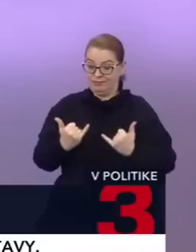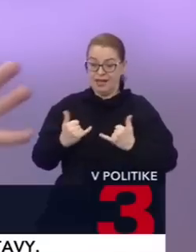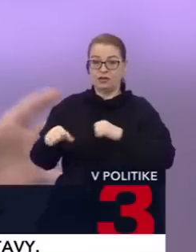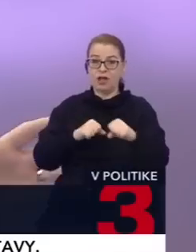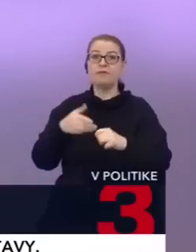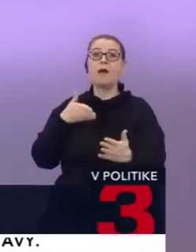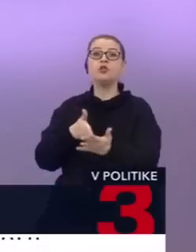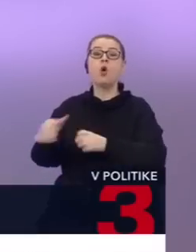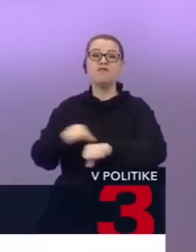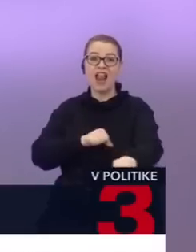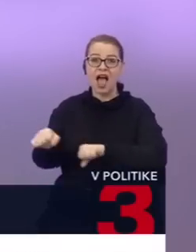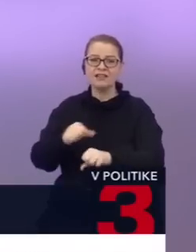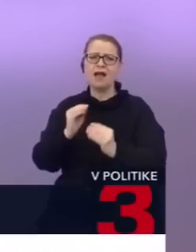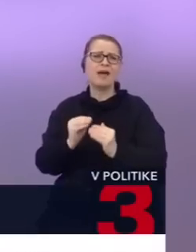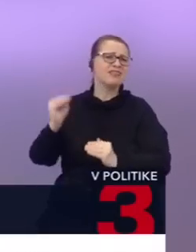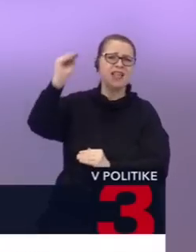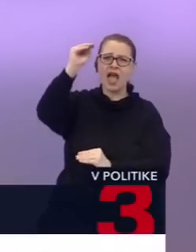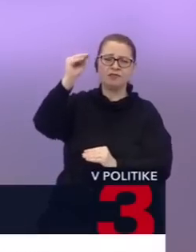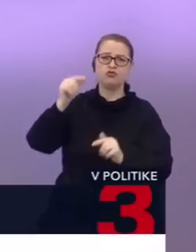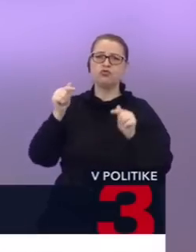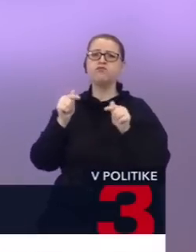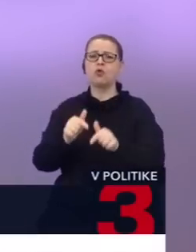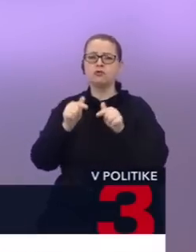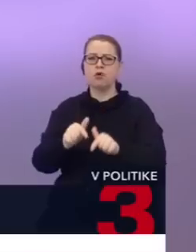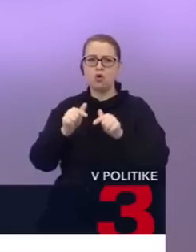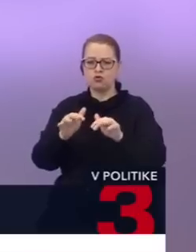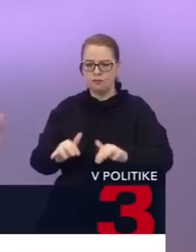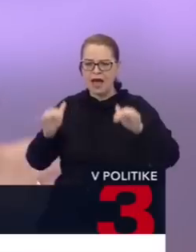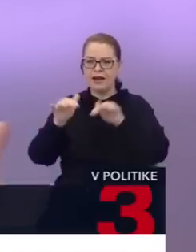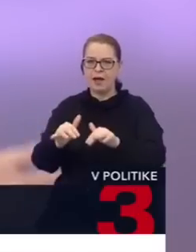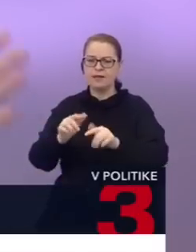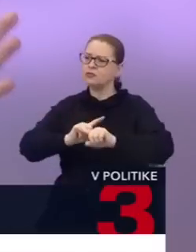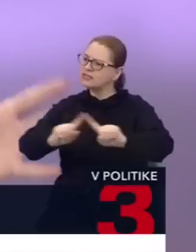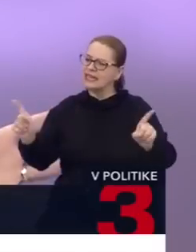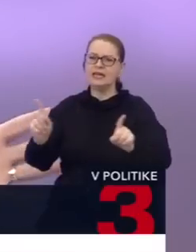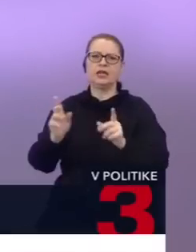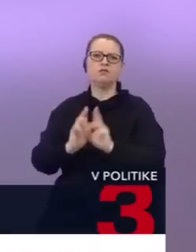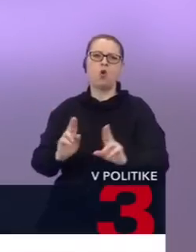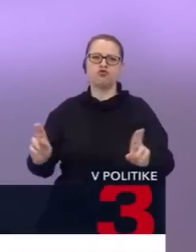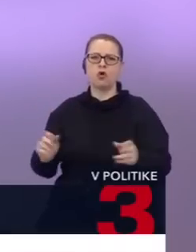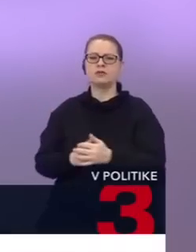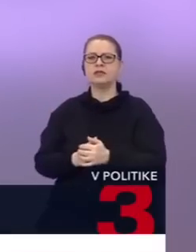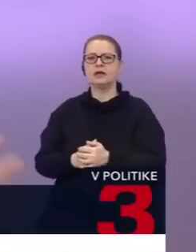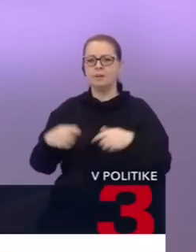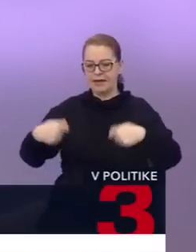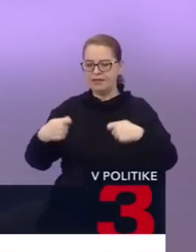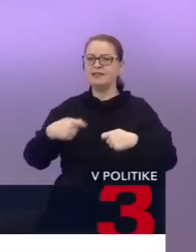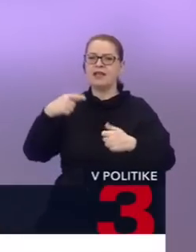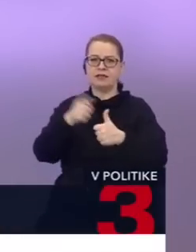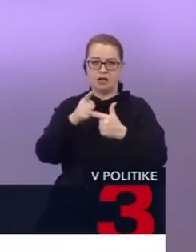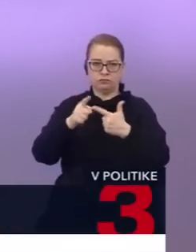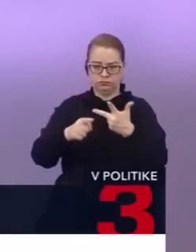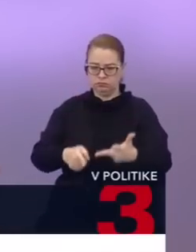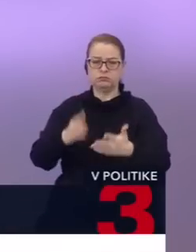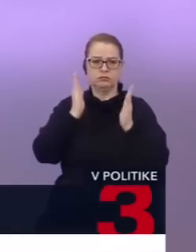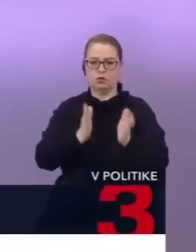dovládla, má najvyššiu podporu v parlamente zo všetkých iných možností, ktoré tu sú. Pani prezidentka jasne zadefinovala nejaké parametre, ja s nimi úplne súhlasím.